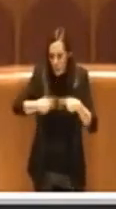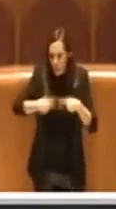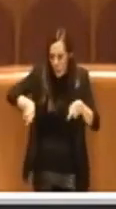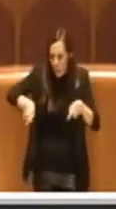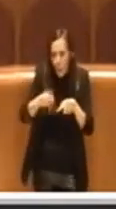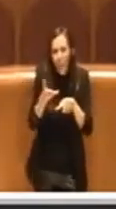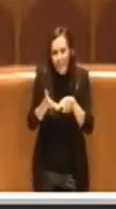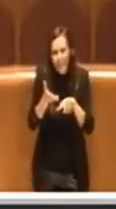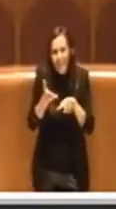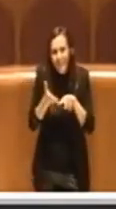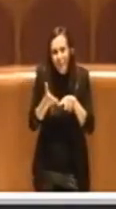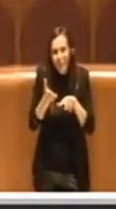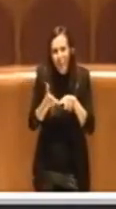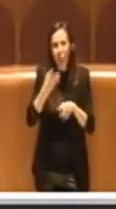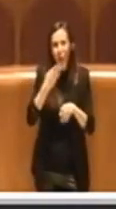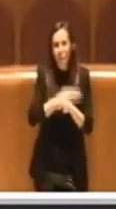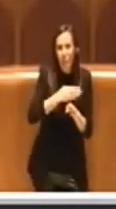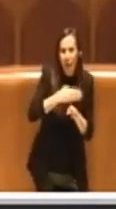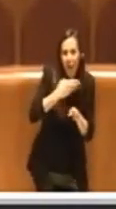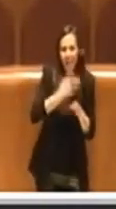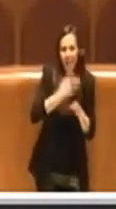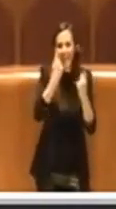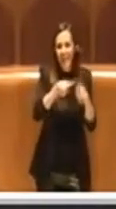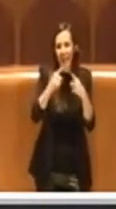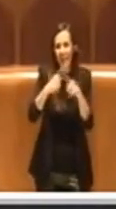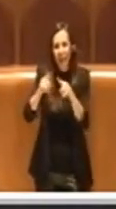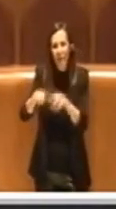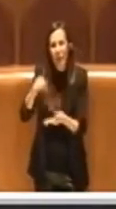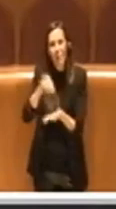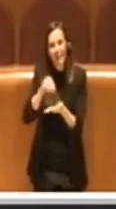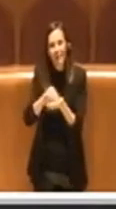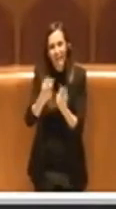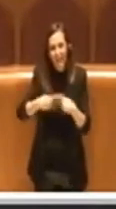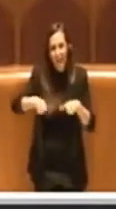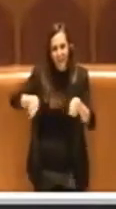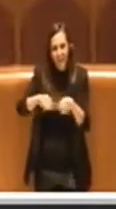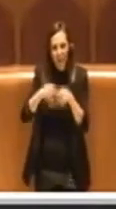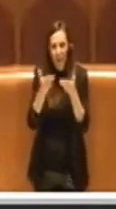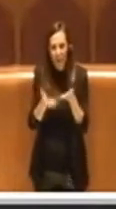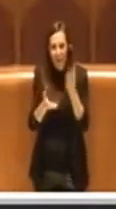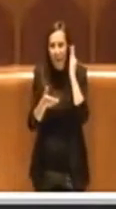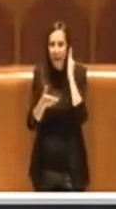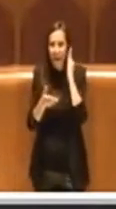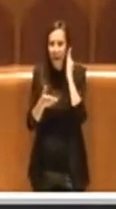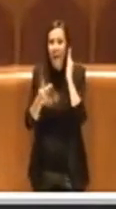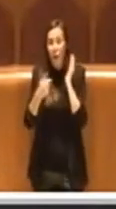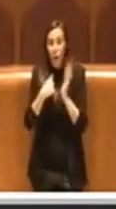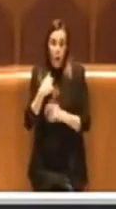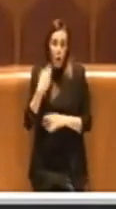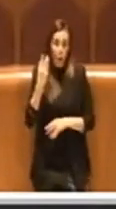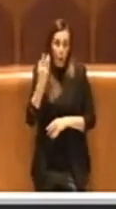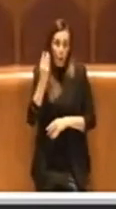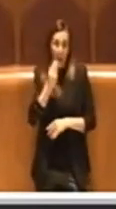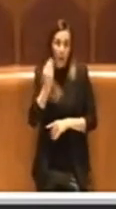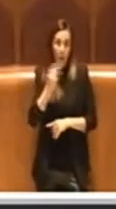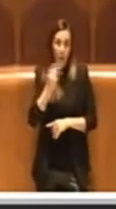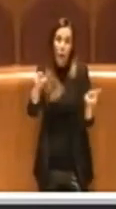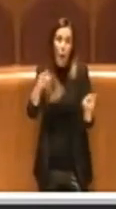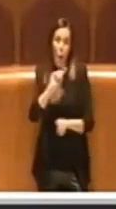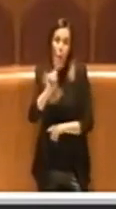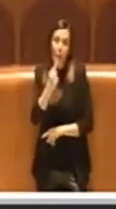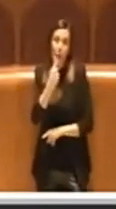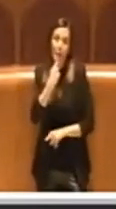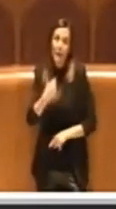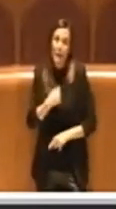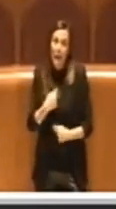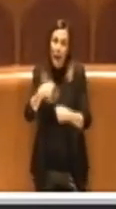i partiti e i gruppi presenti in assemblea. Quindi questo penso che non mi si possa dire, sono entrato